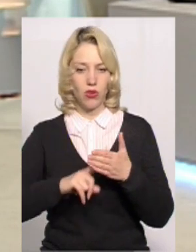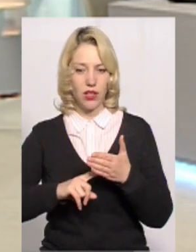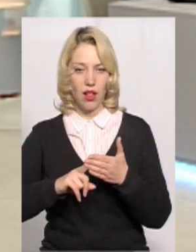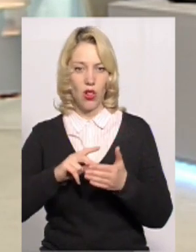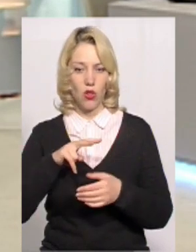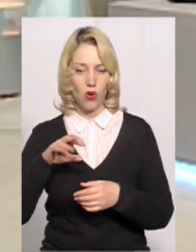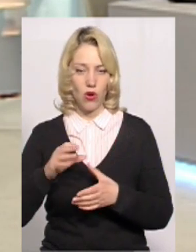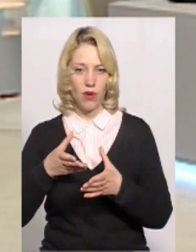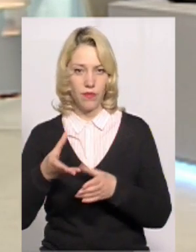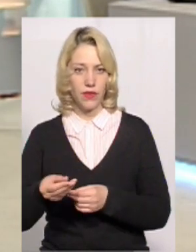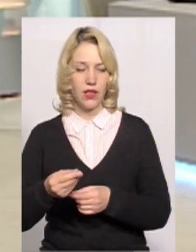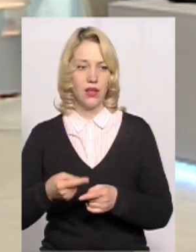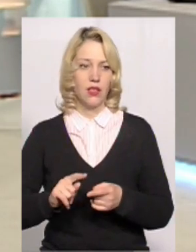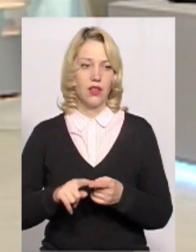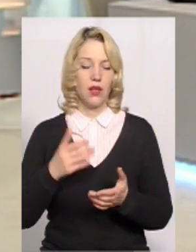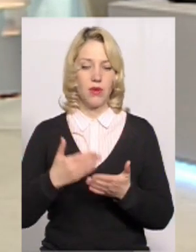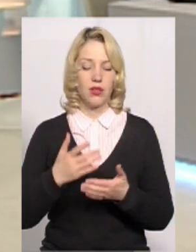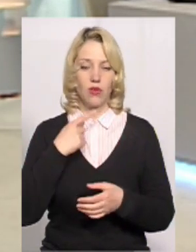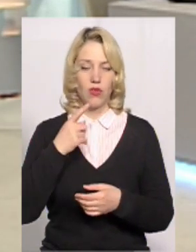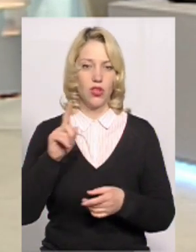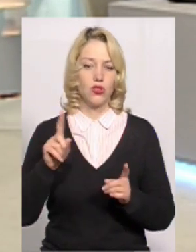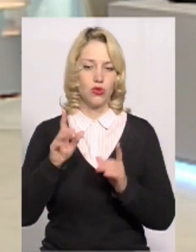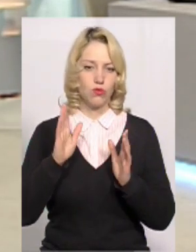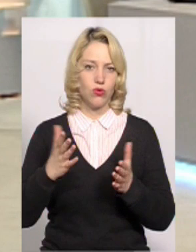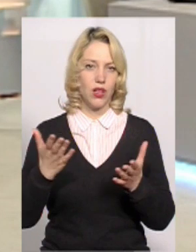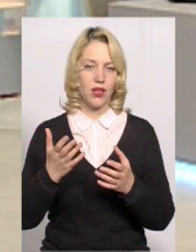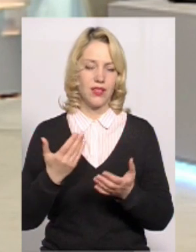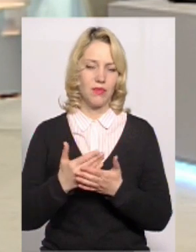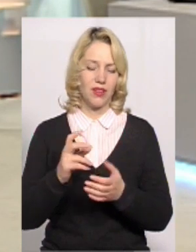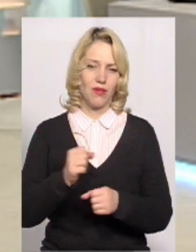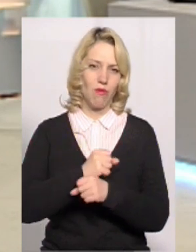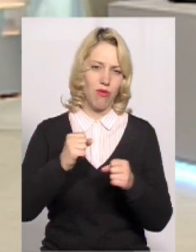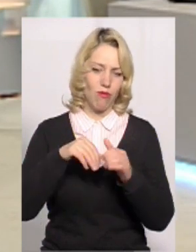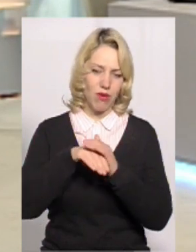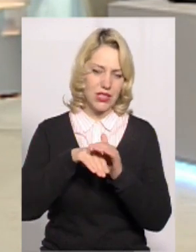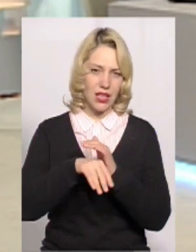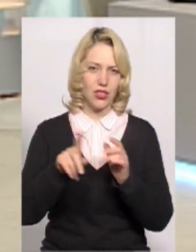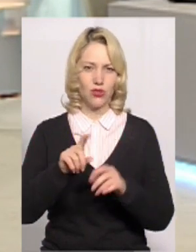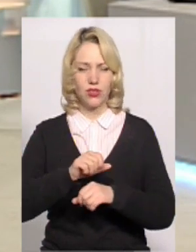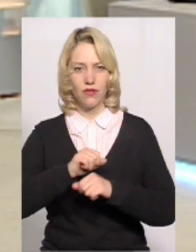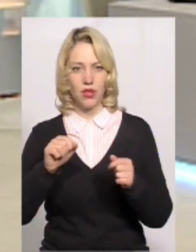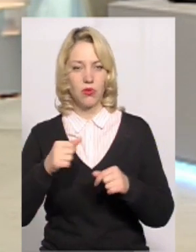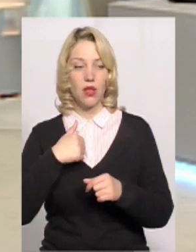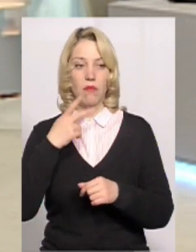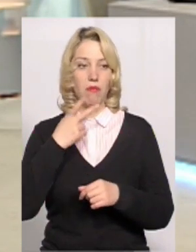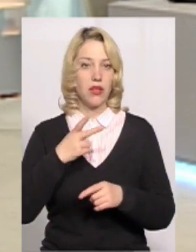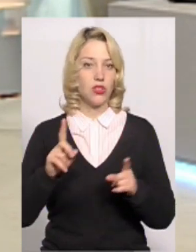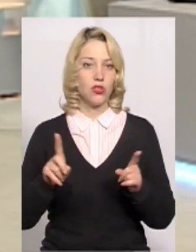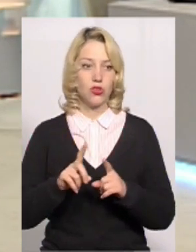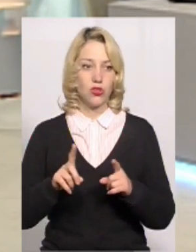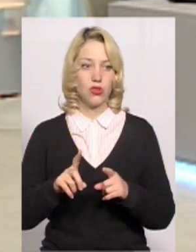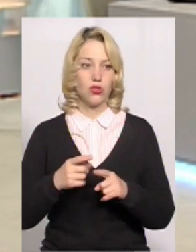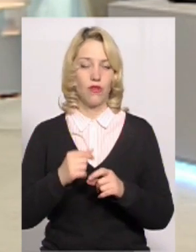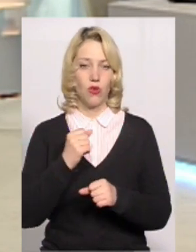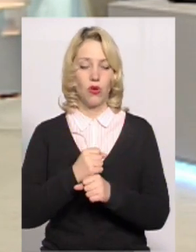між цими двома турами. Говорили про те, що буде якась бомба закладена, що щось вибухне, і все. Ми бачимо, що в